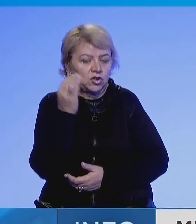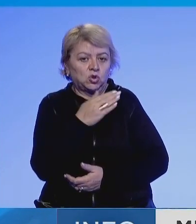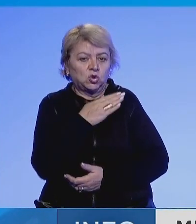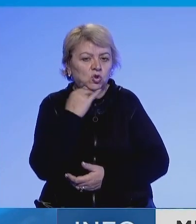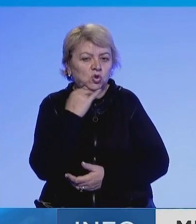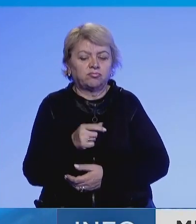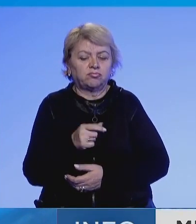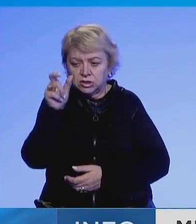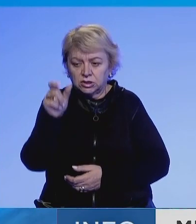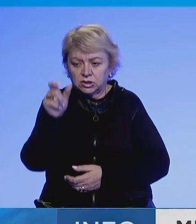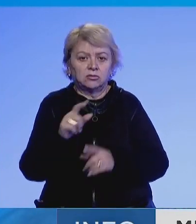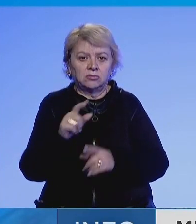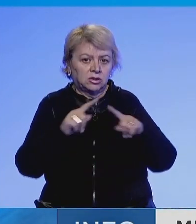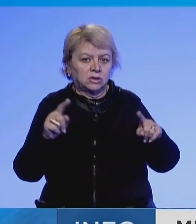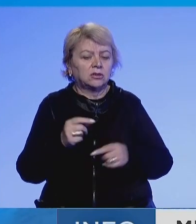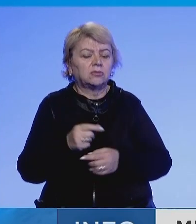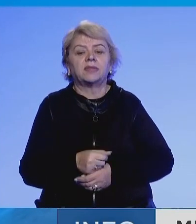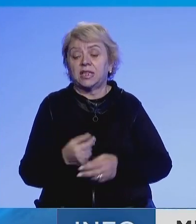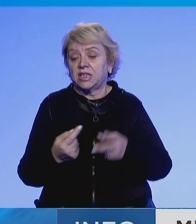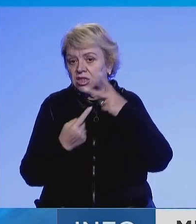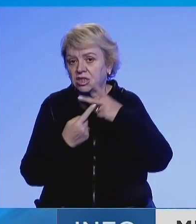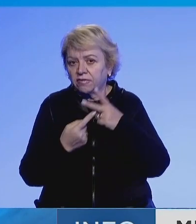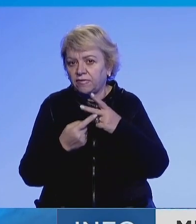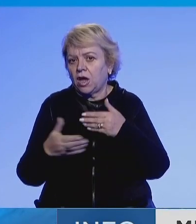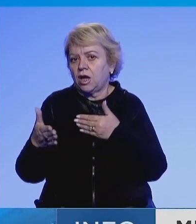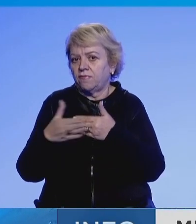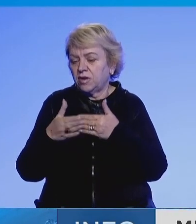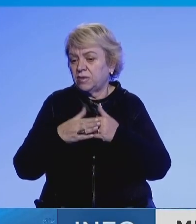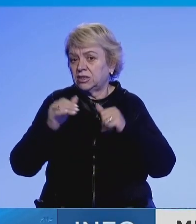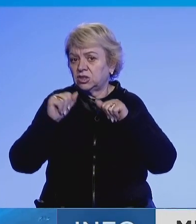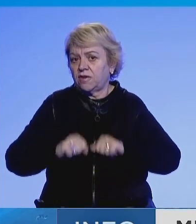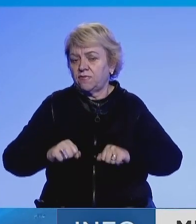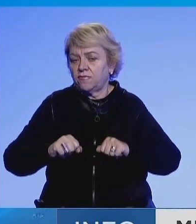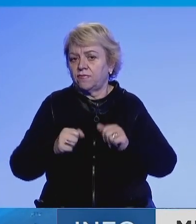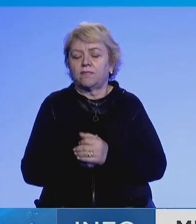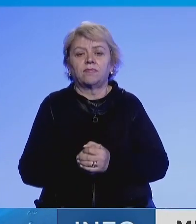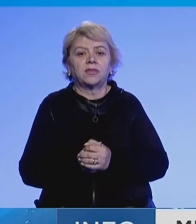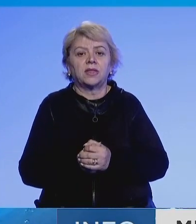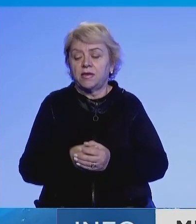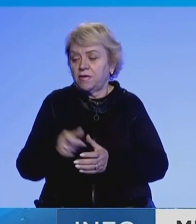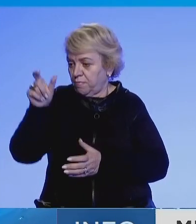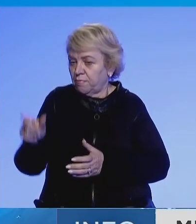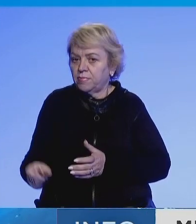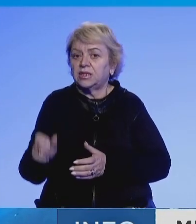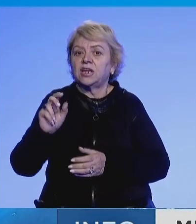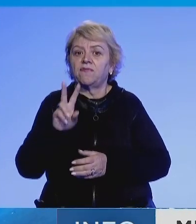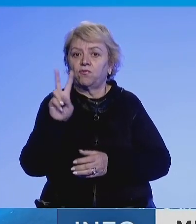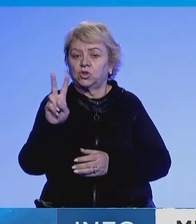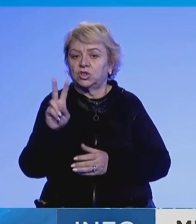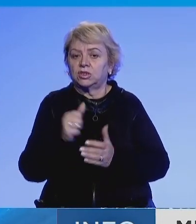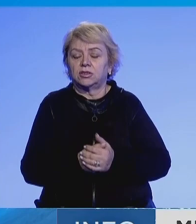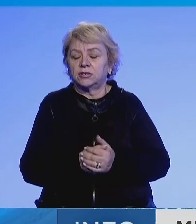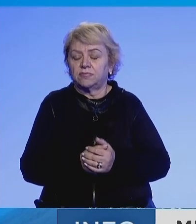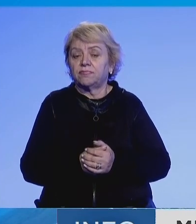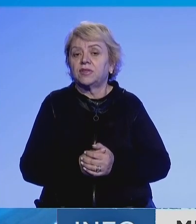analistët, mirë po edhe nga mediat që janë të afrta me pushtetin dhe me partin e Vucicit, që